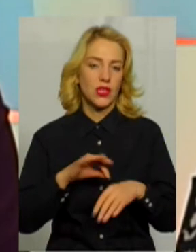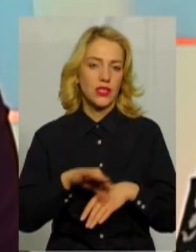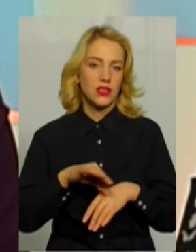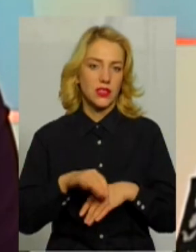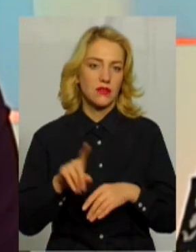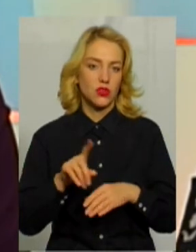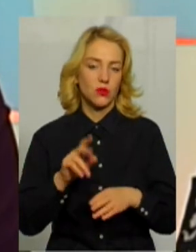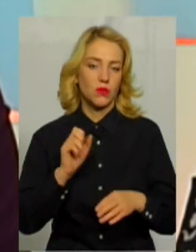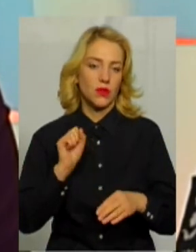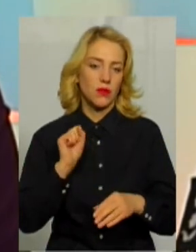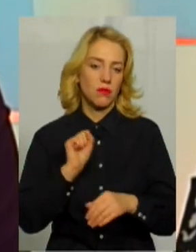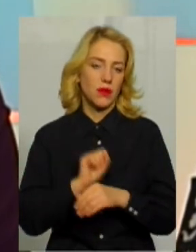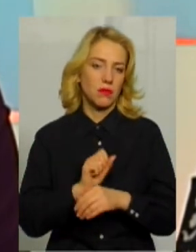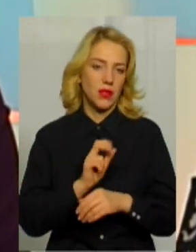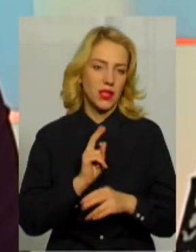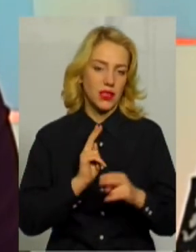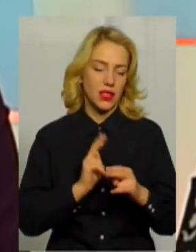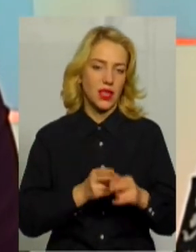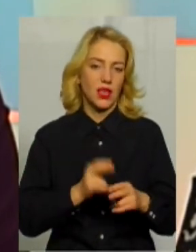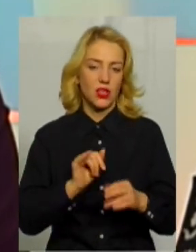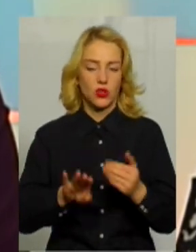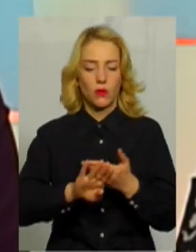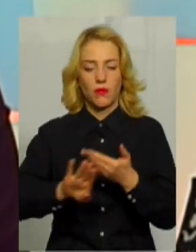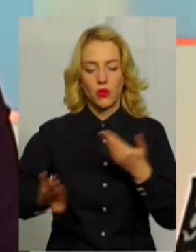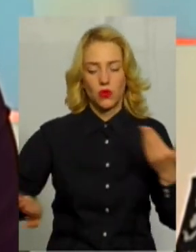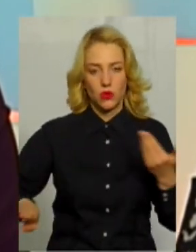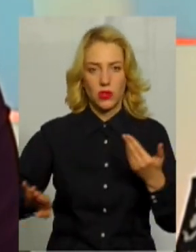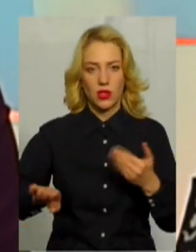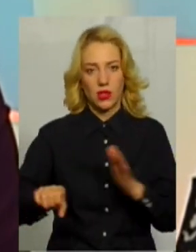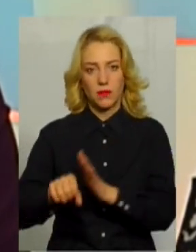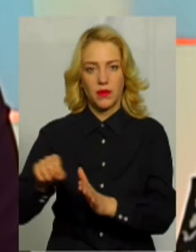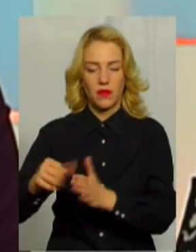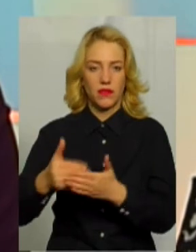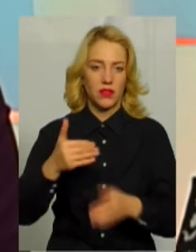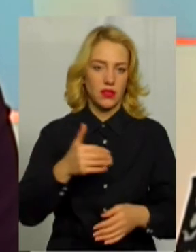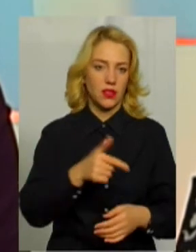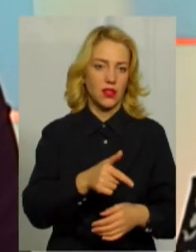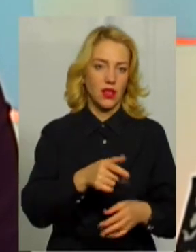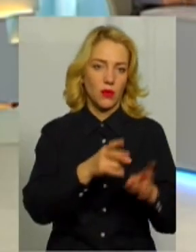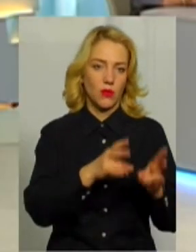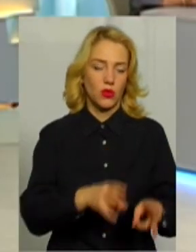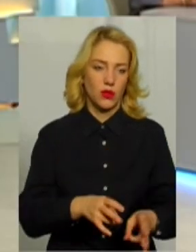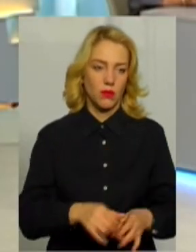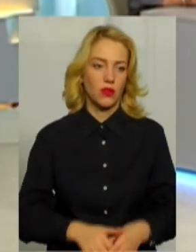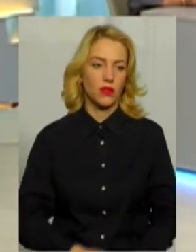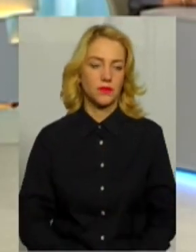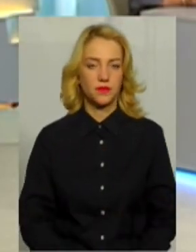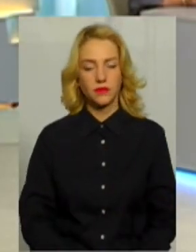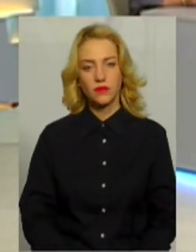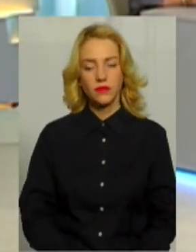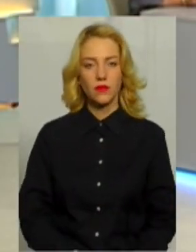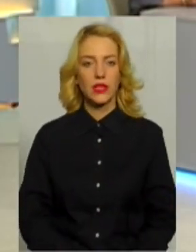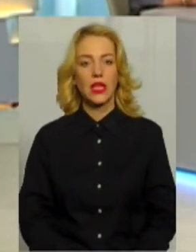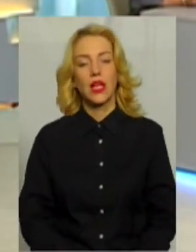відгородити порушника від потерпілої особи. Я думаю, навіть тут дуже важливо